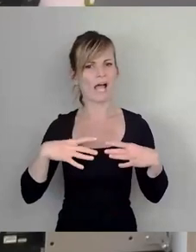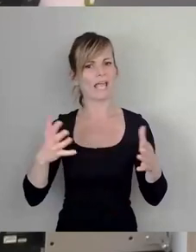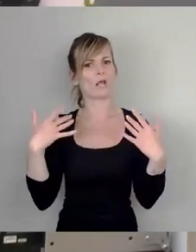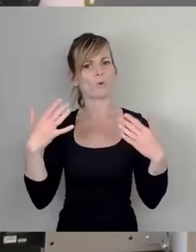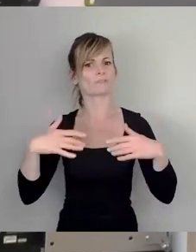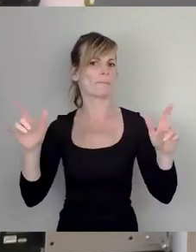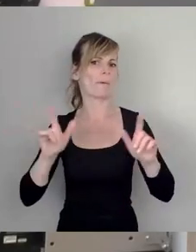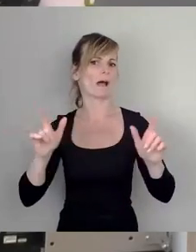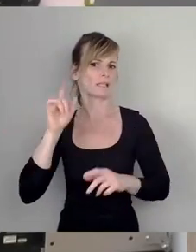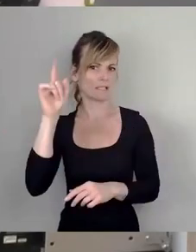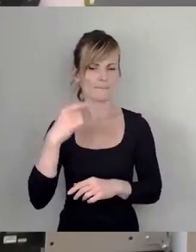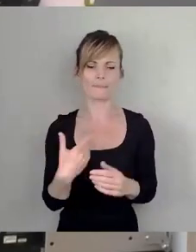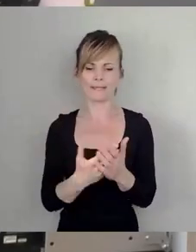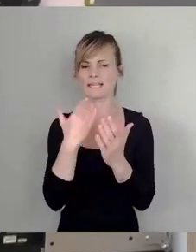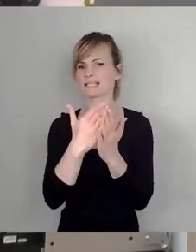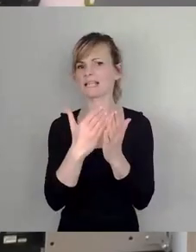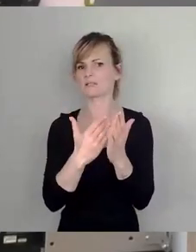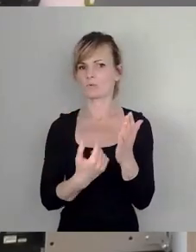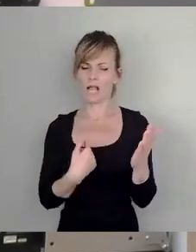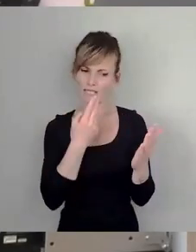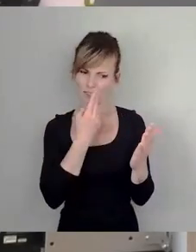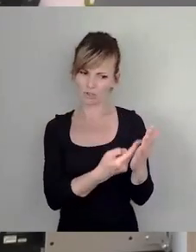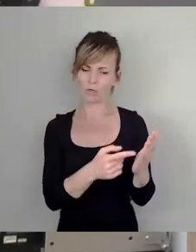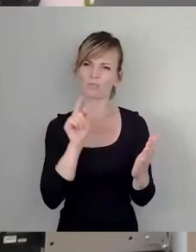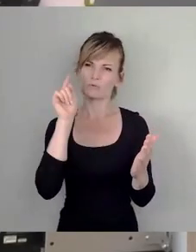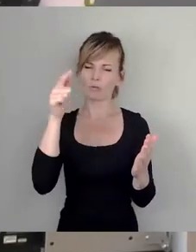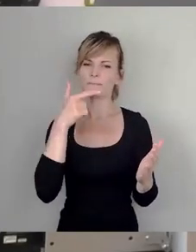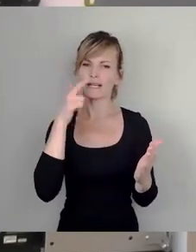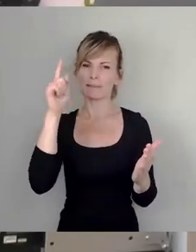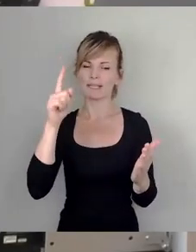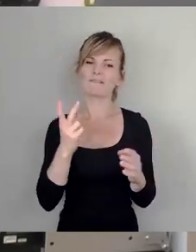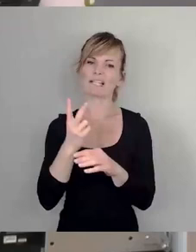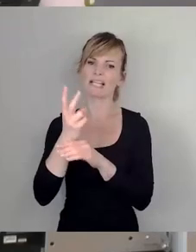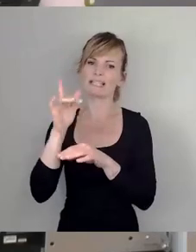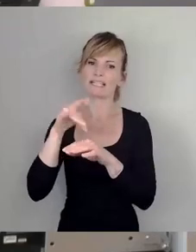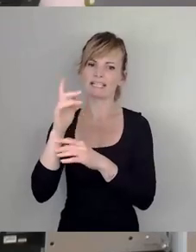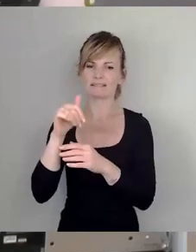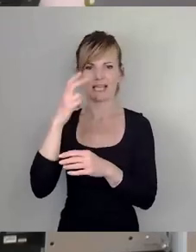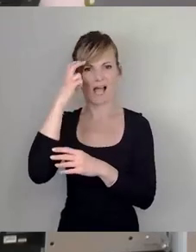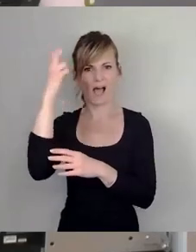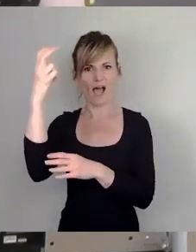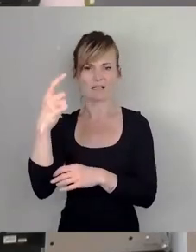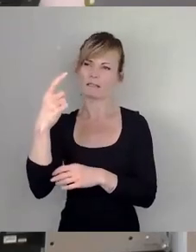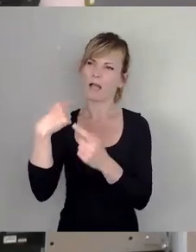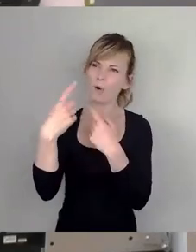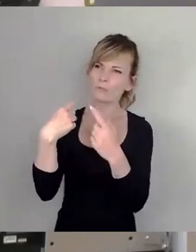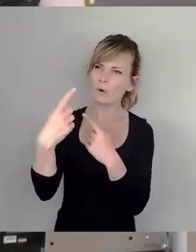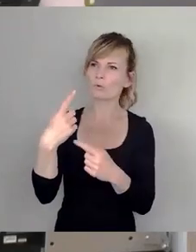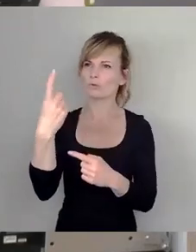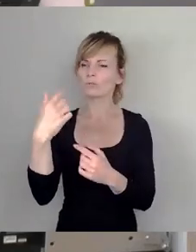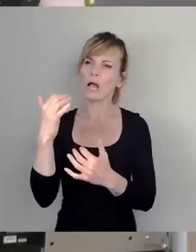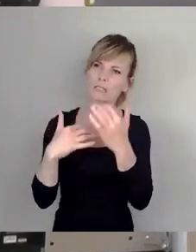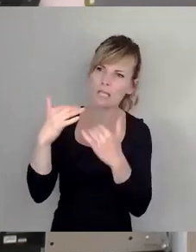des Rates dort gesprochen und sie berichteten ziemlich ausführlich, wie viele Veranstaltungen